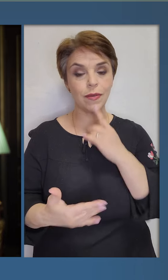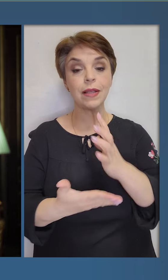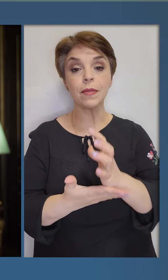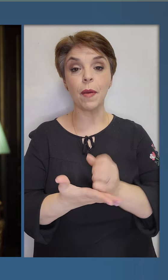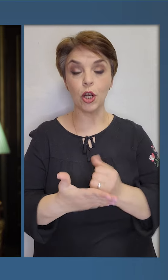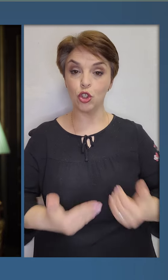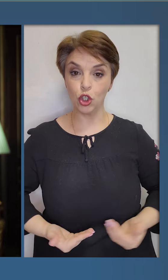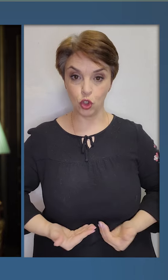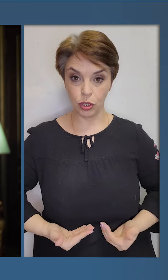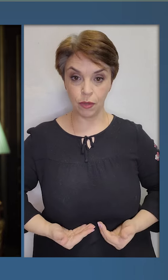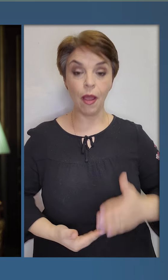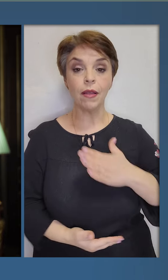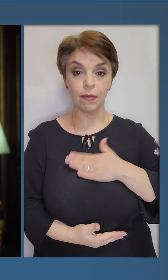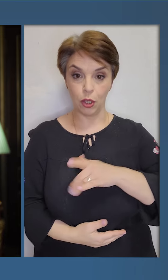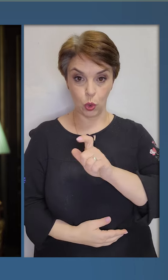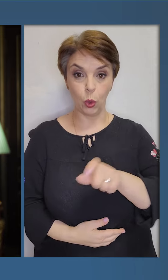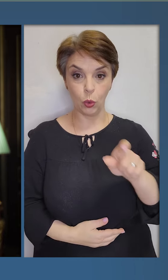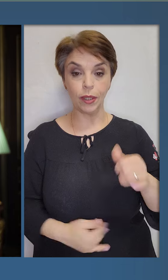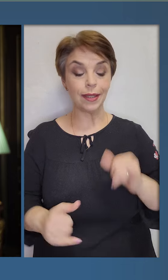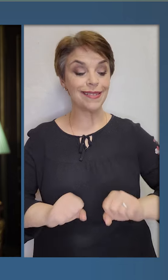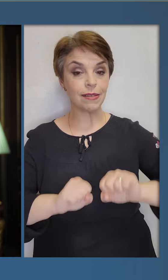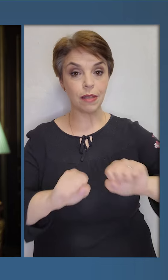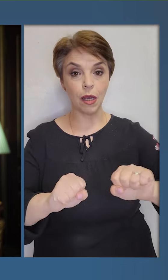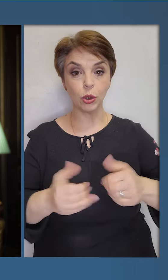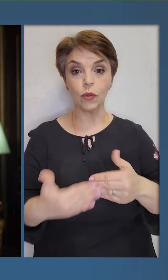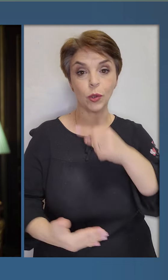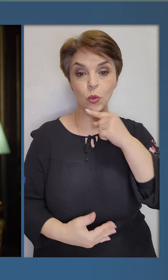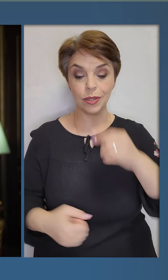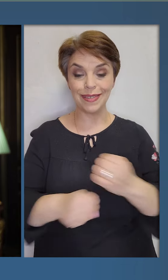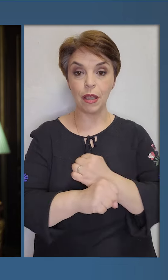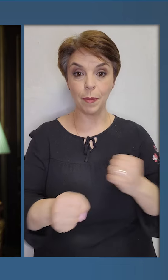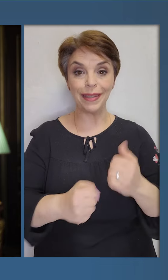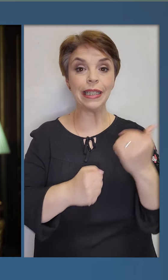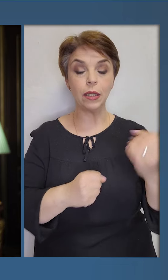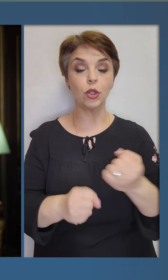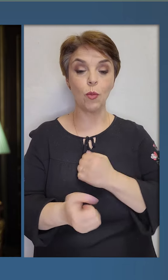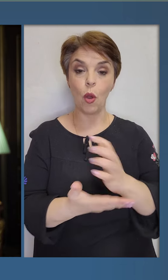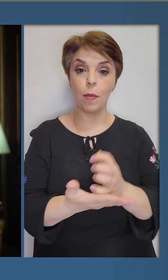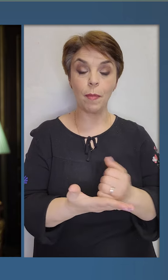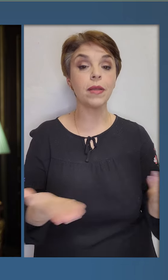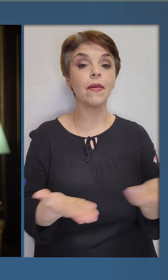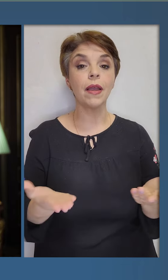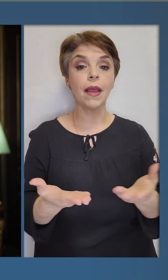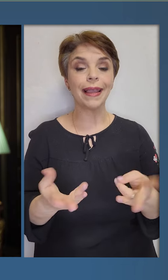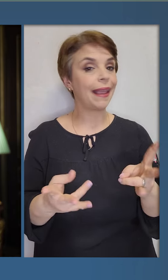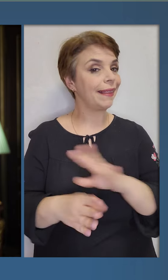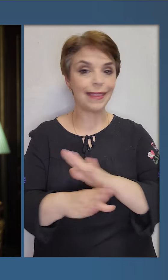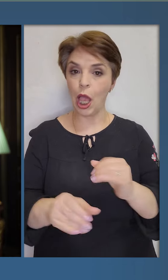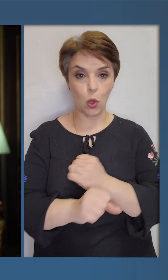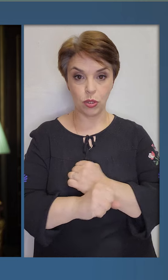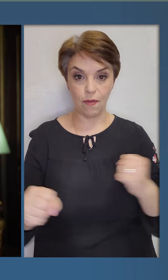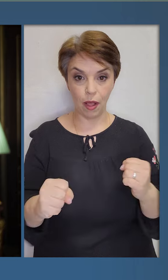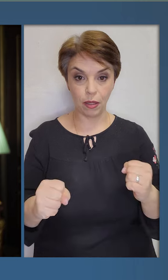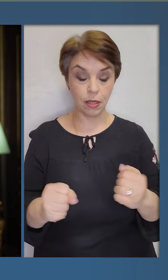важливо для збереження життів наших людей, для захисту від російських мін та їхніх боєприпасів, які не